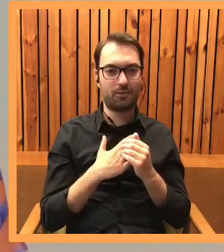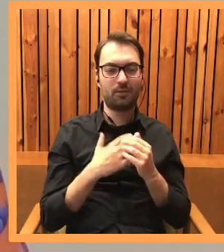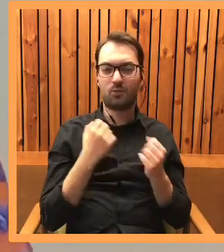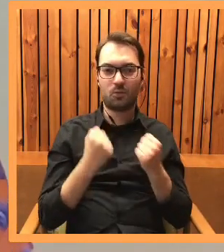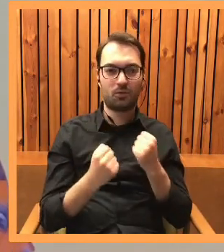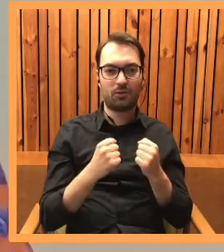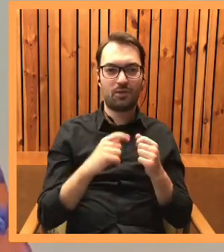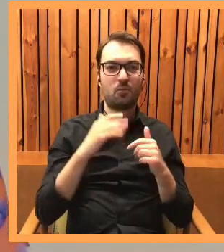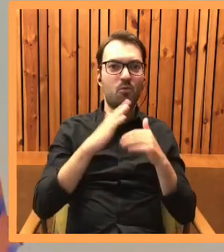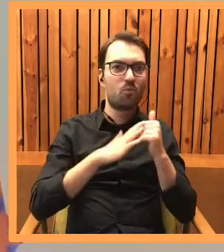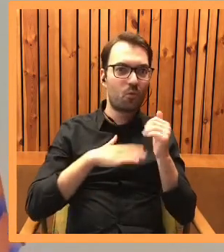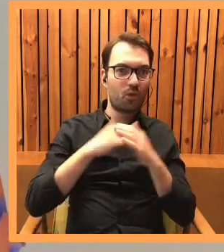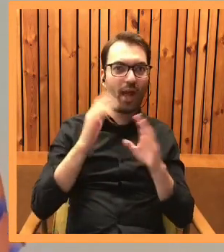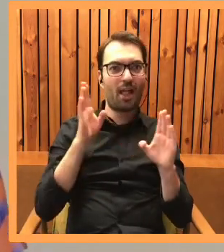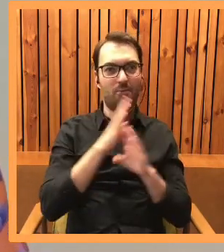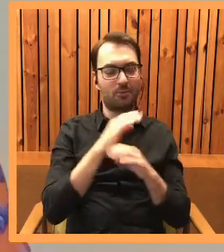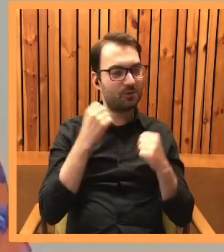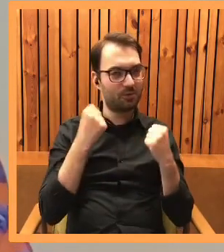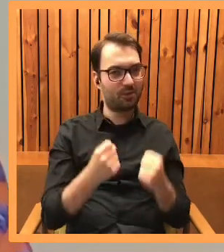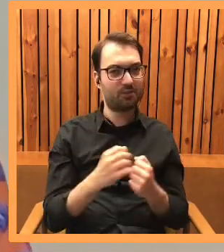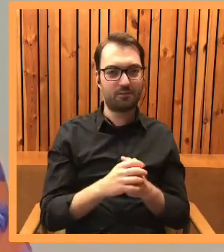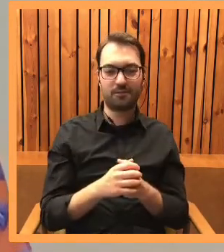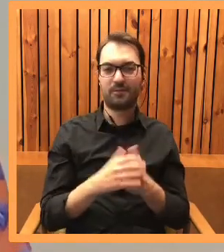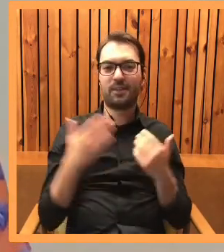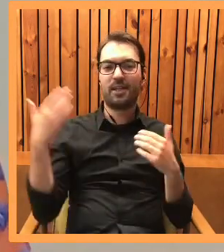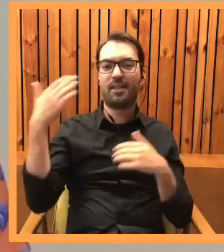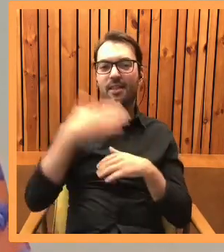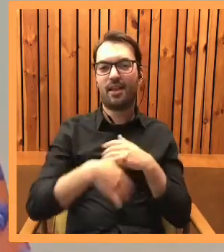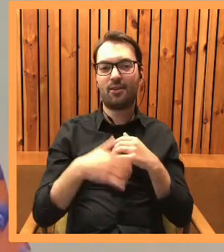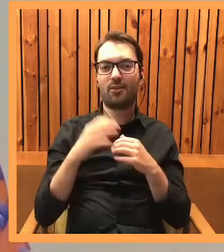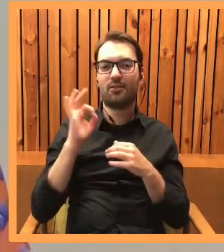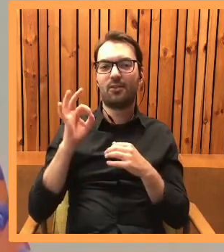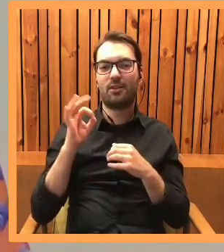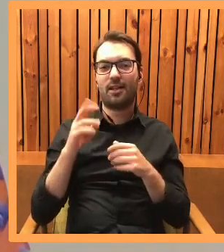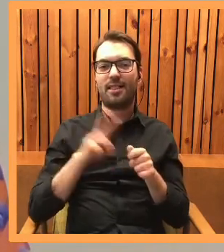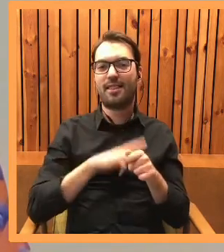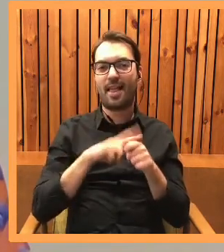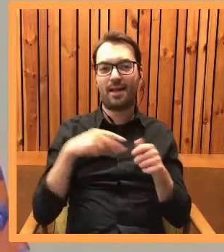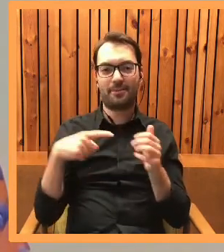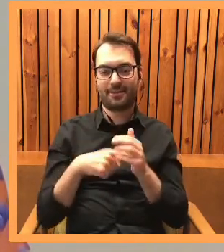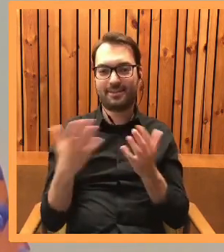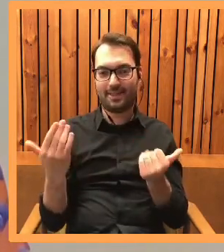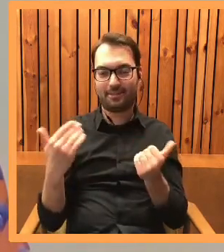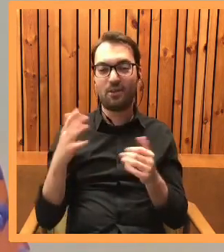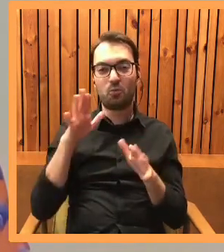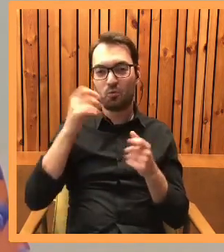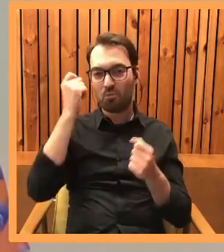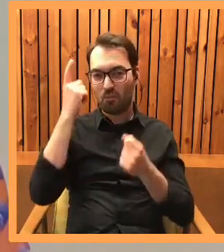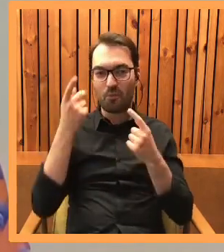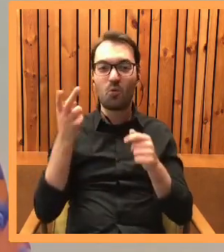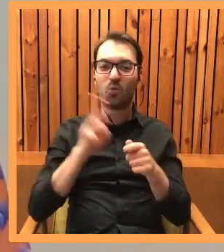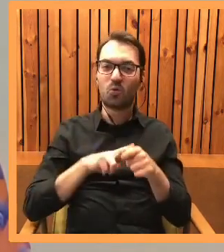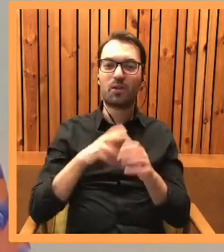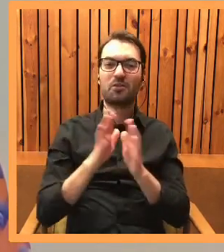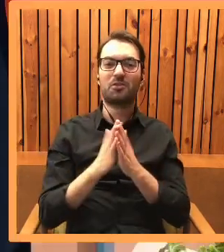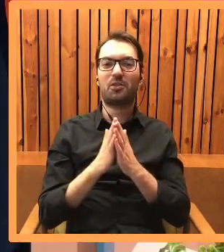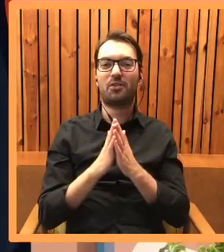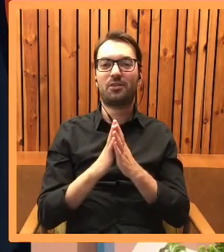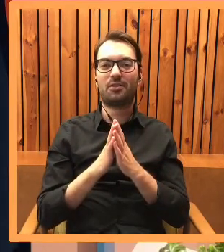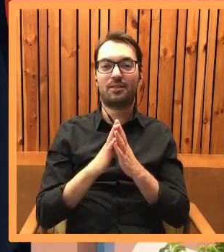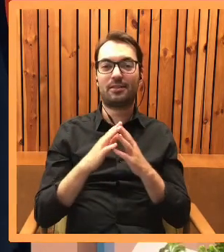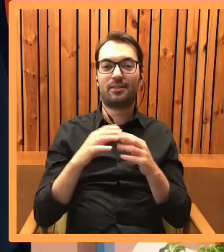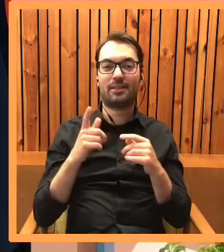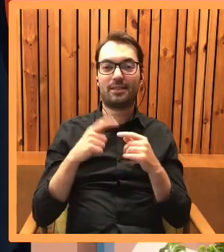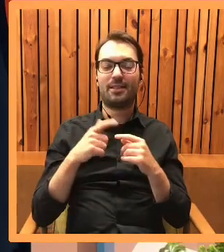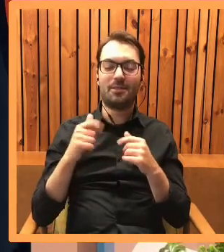To całe zbudowanie atmosfery. Kasia, to na koniec podaje swoje deadline'y, bo pomysłów padło dużo, ale która książka przez